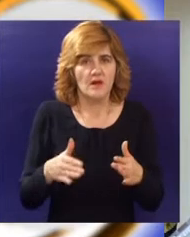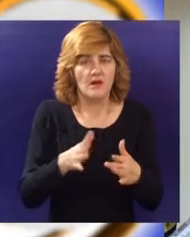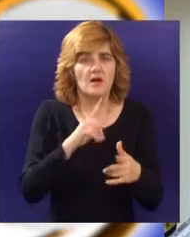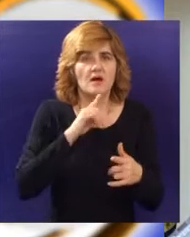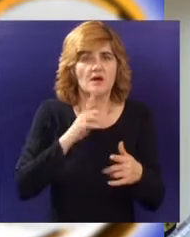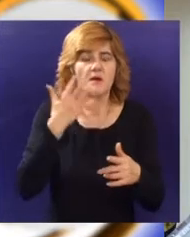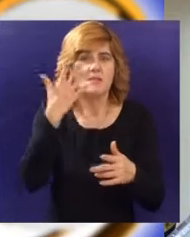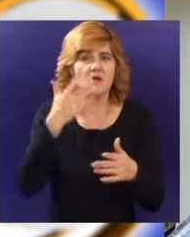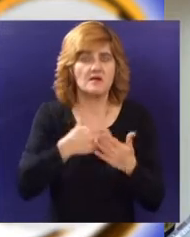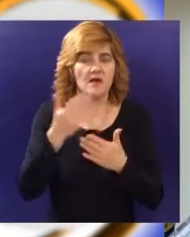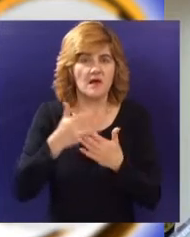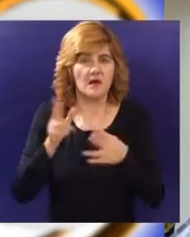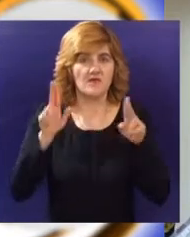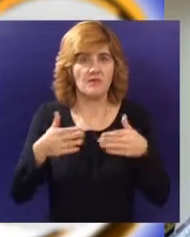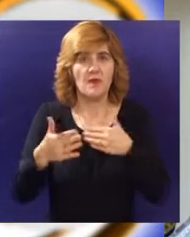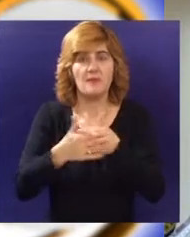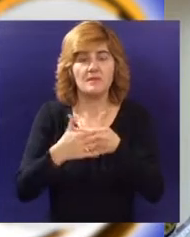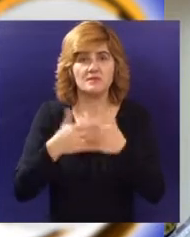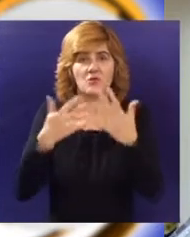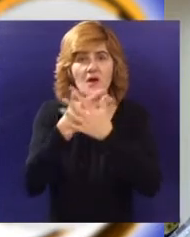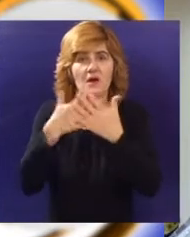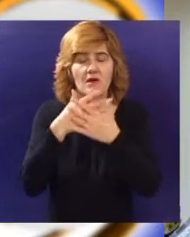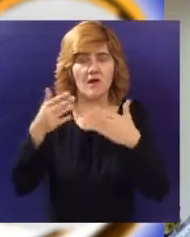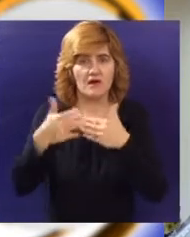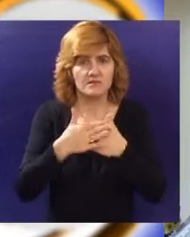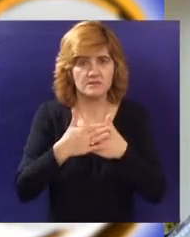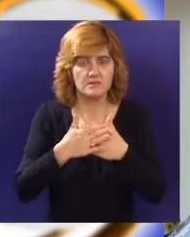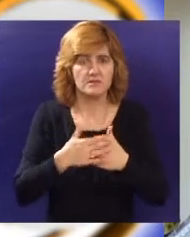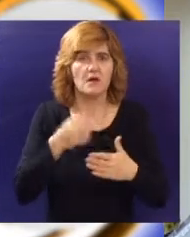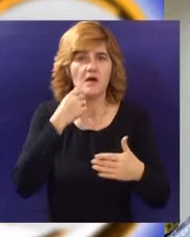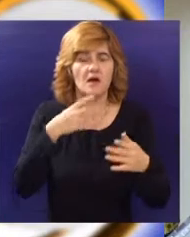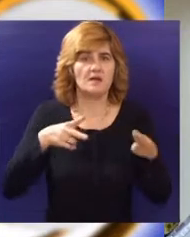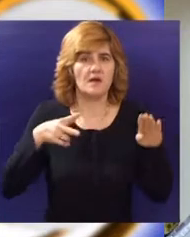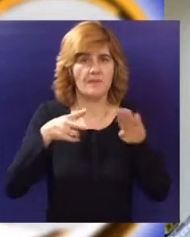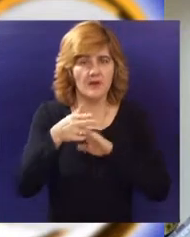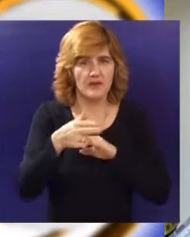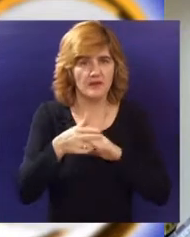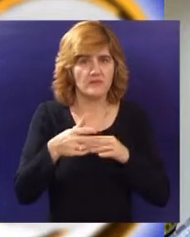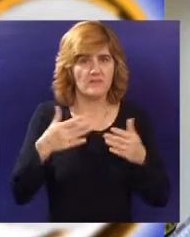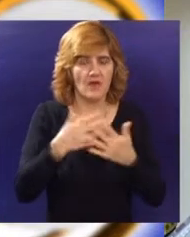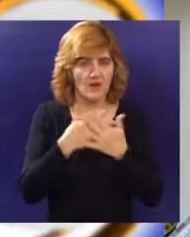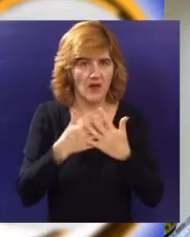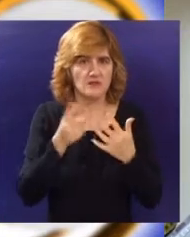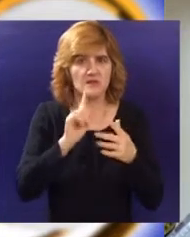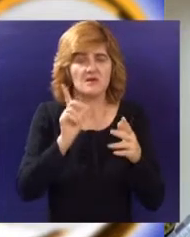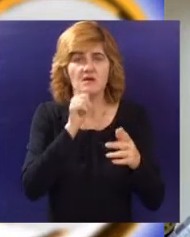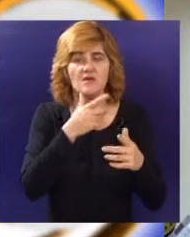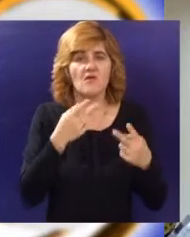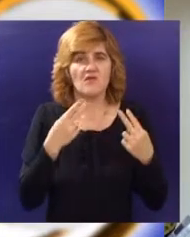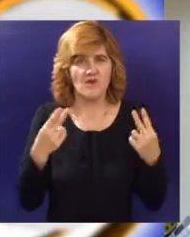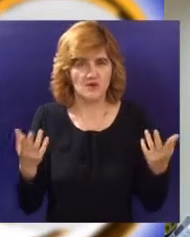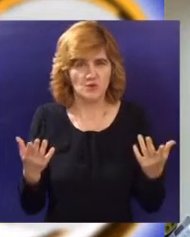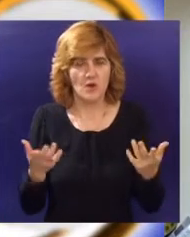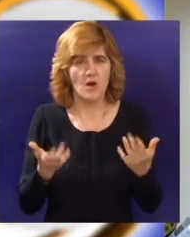i još uvek smo na granici dok le god granice ima kad se ona ukine onda to neće biti toliko značajno. Tako da i u planskim